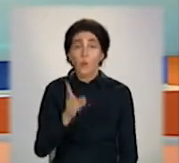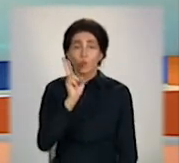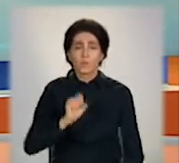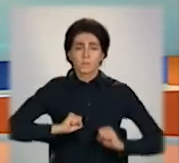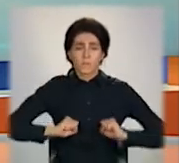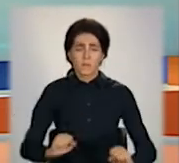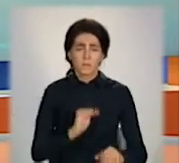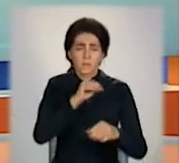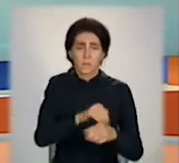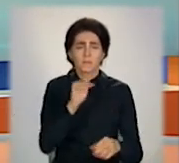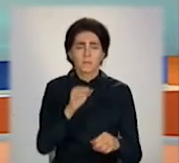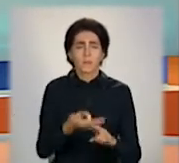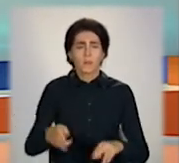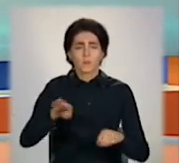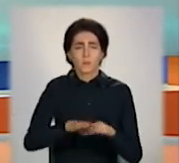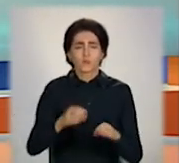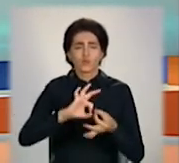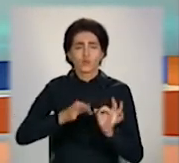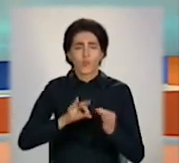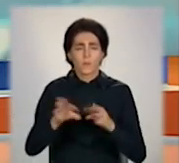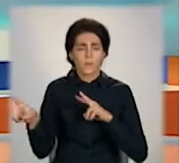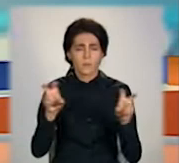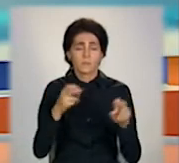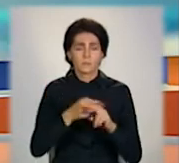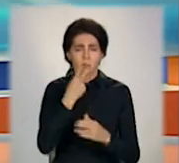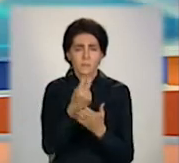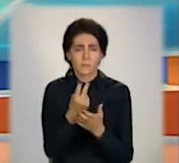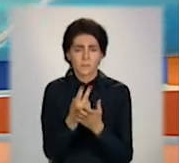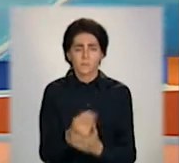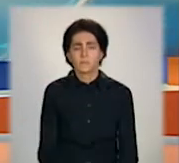торкнутися о такої складної теми, покажемо далі.